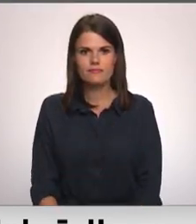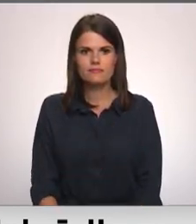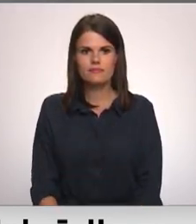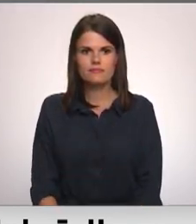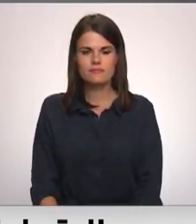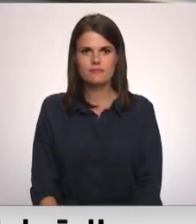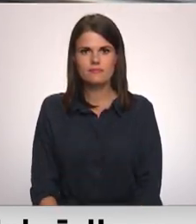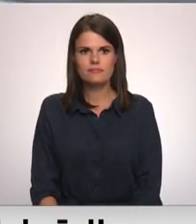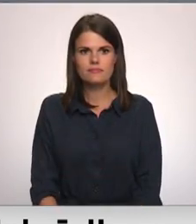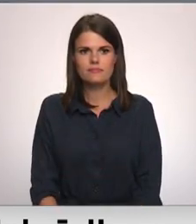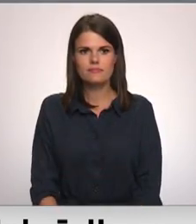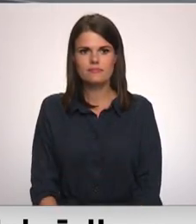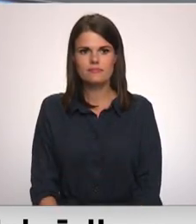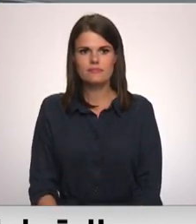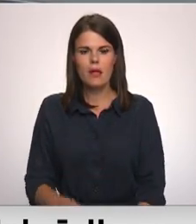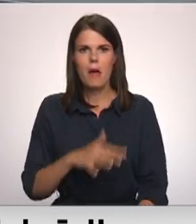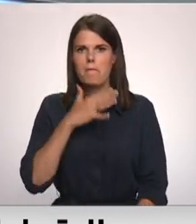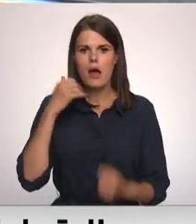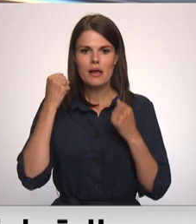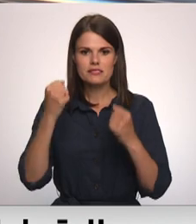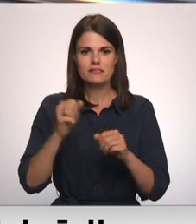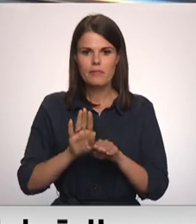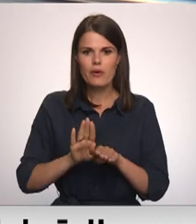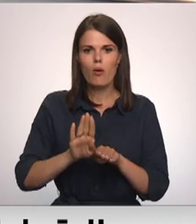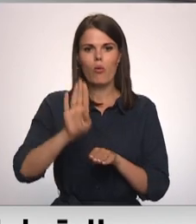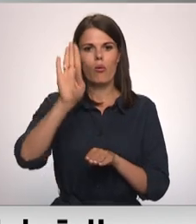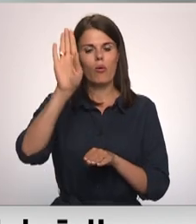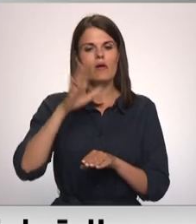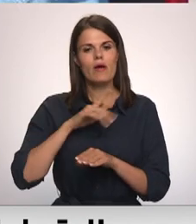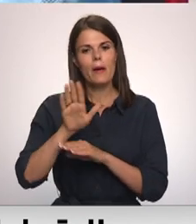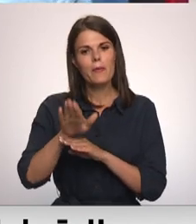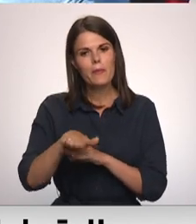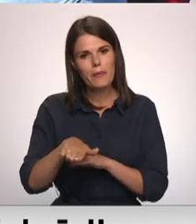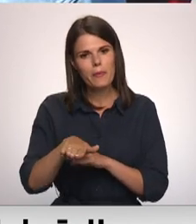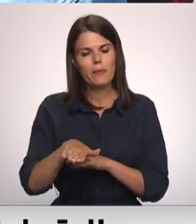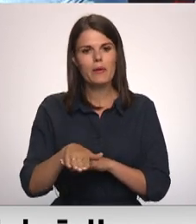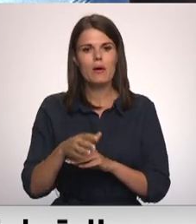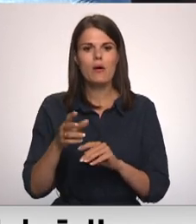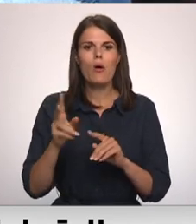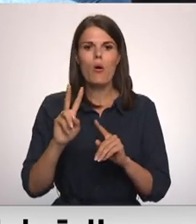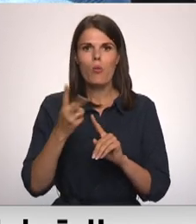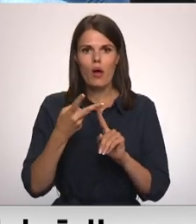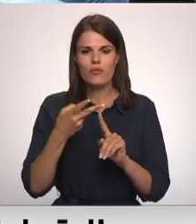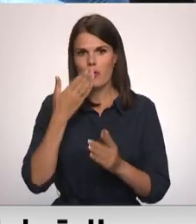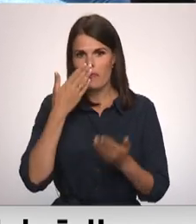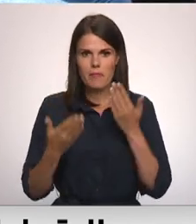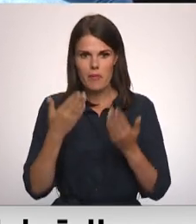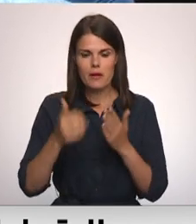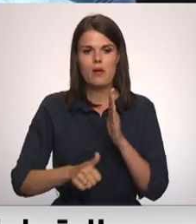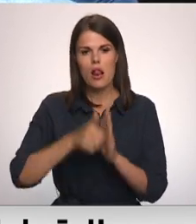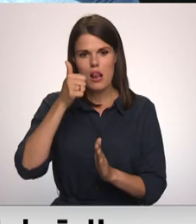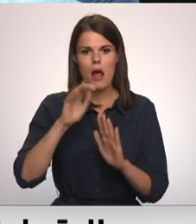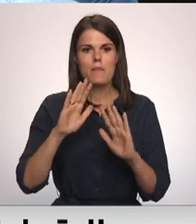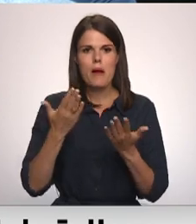Jā, viņš ir pas tālu, tas jau viennozīmīgi ir. Jā, viņš ir pas tālu. Otrais mēģinājums ir veiksmīgāks, tomēr